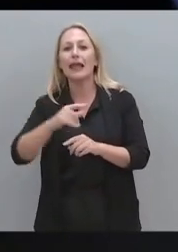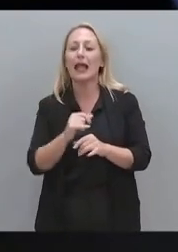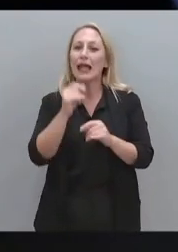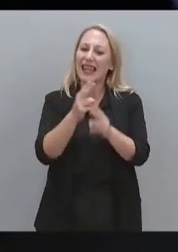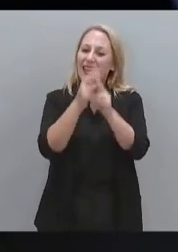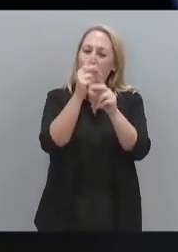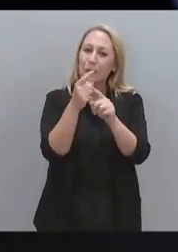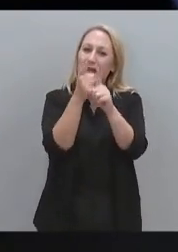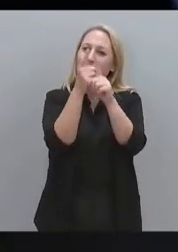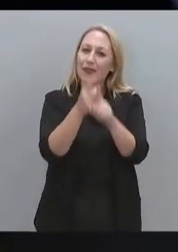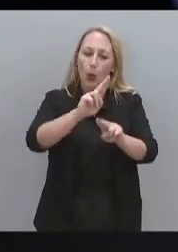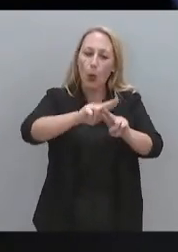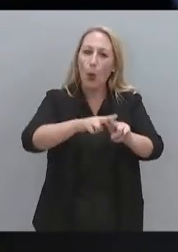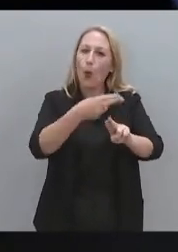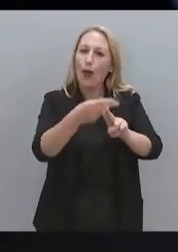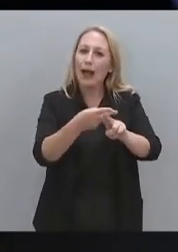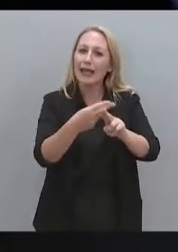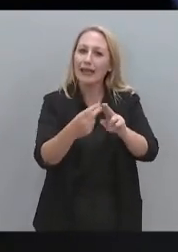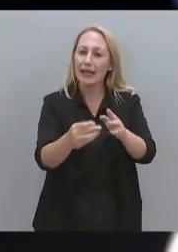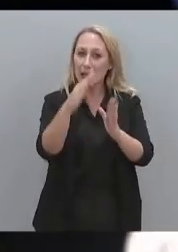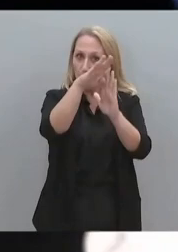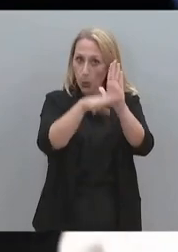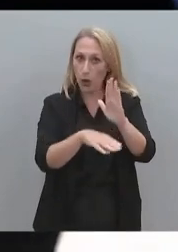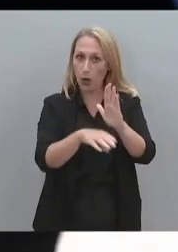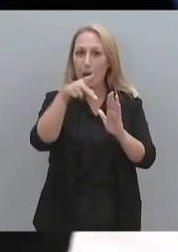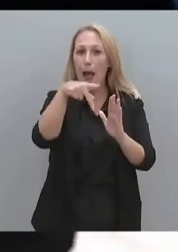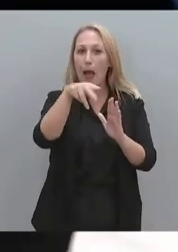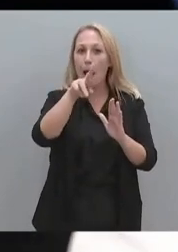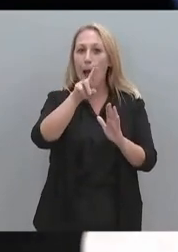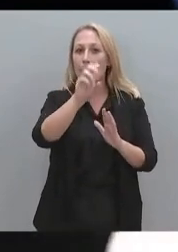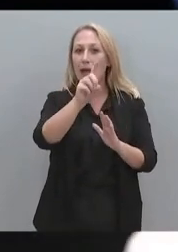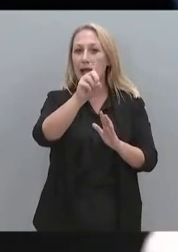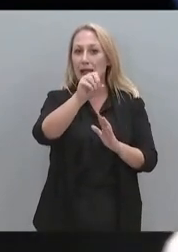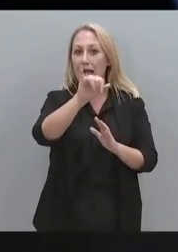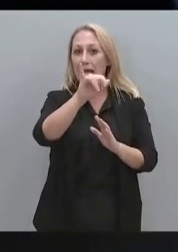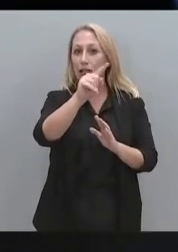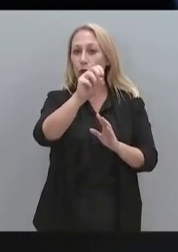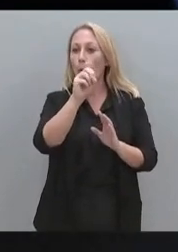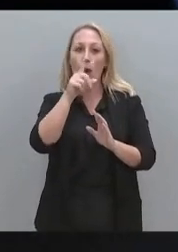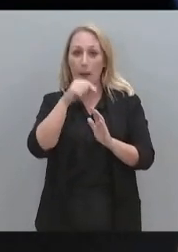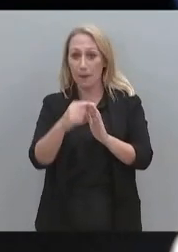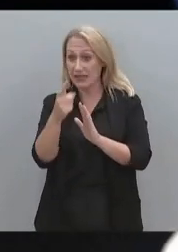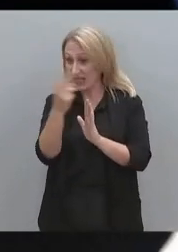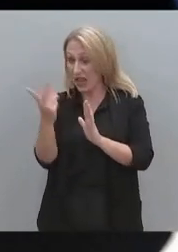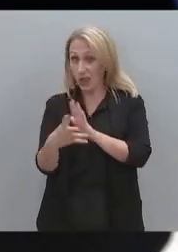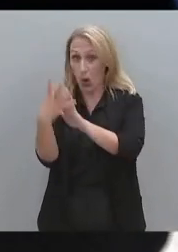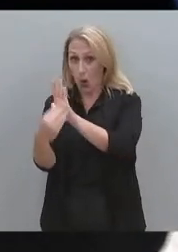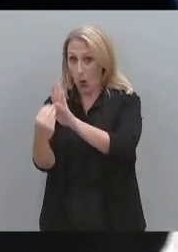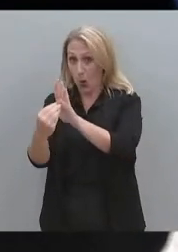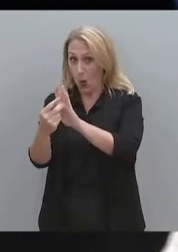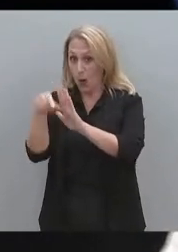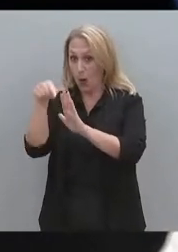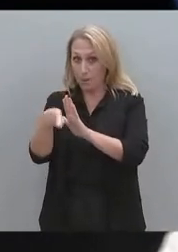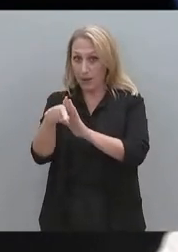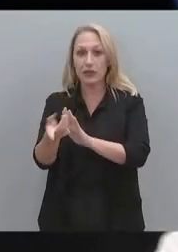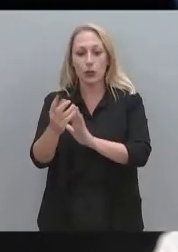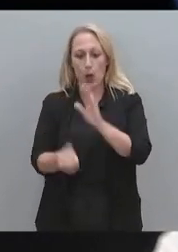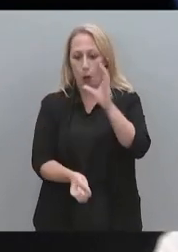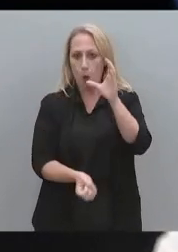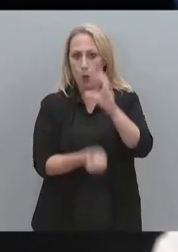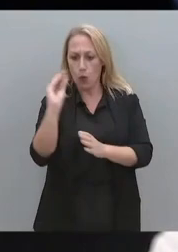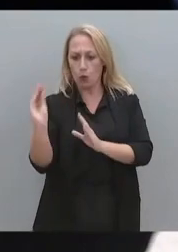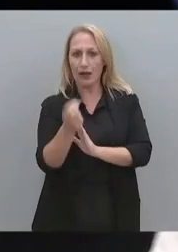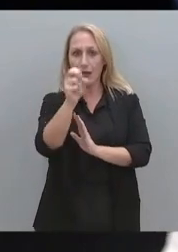μπορείτε να αποκλείσετε το ενδεχόμενο παρακολούθησης και του κ. Σπίρτζη από την ΑΕΠ. Και βέβαια παραμένει το